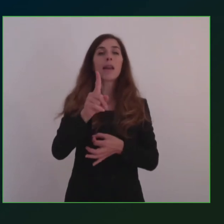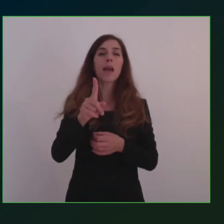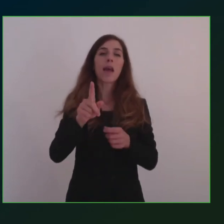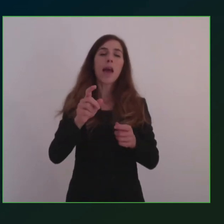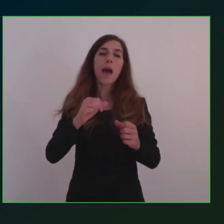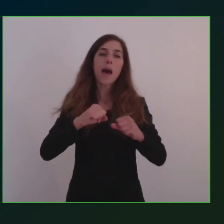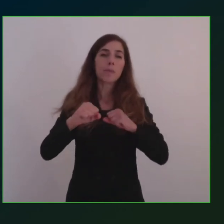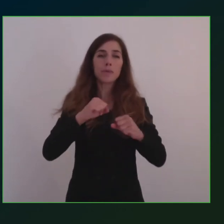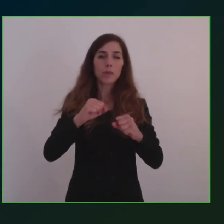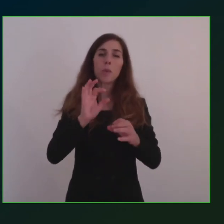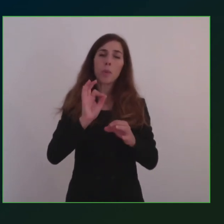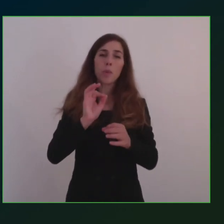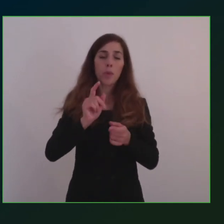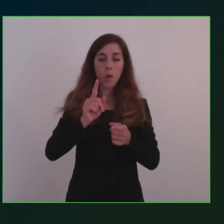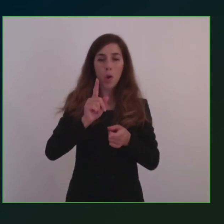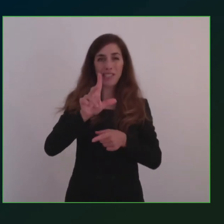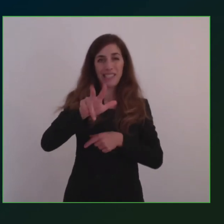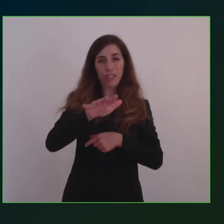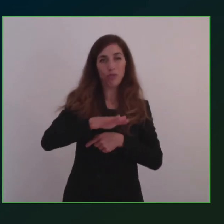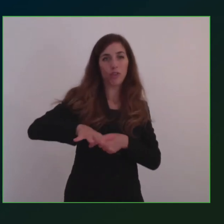Grazie intanto di essere qui.